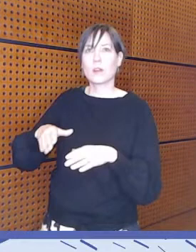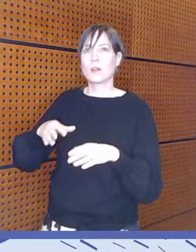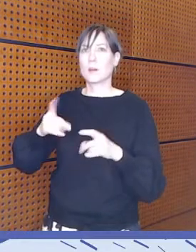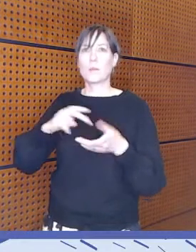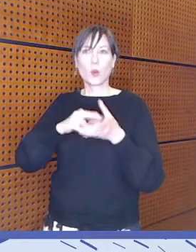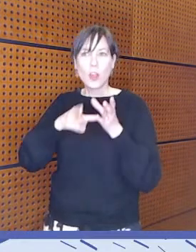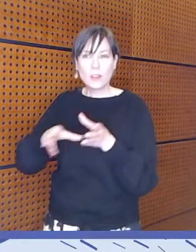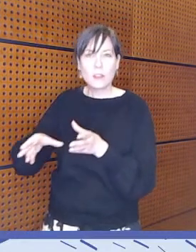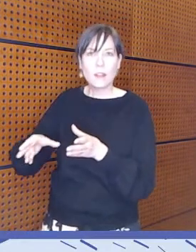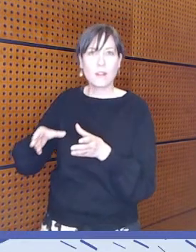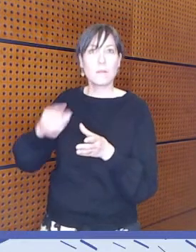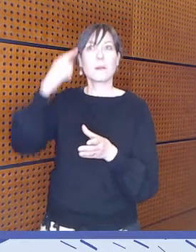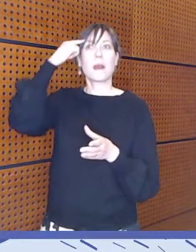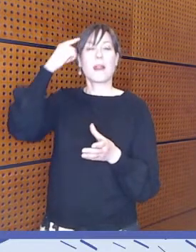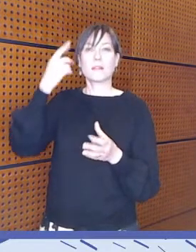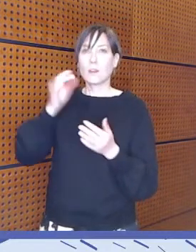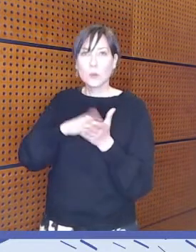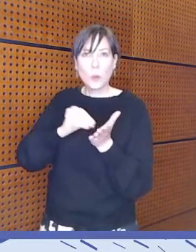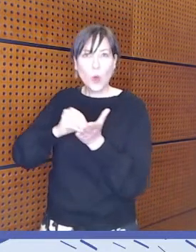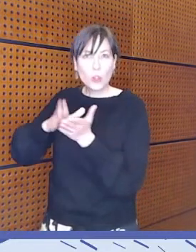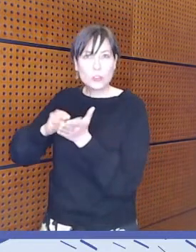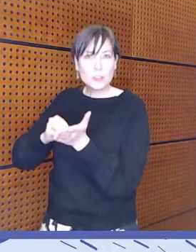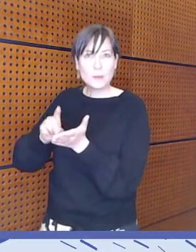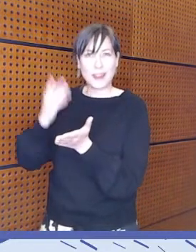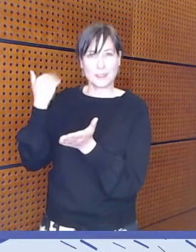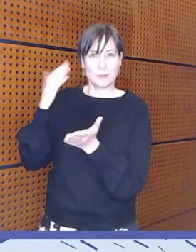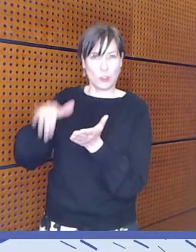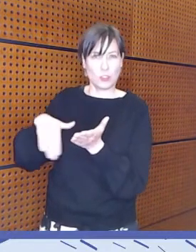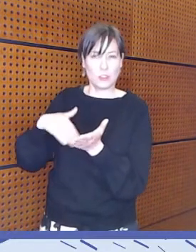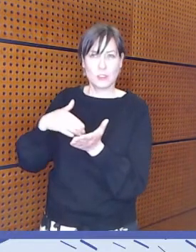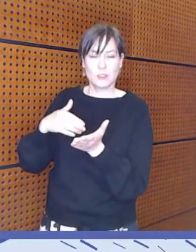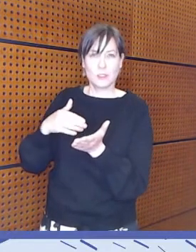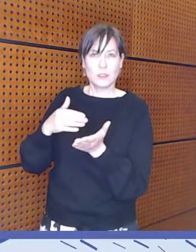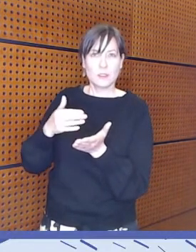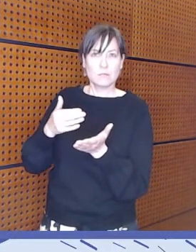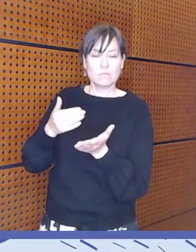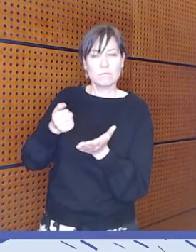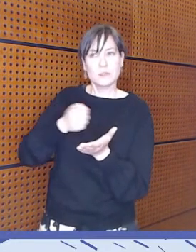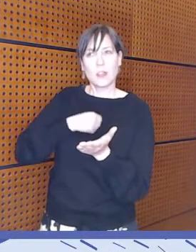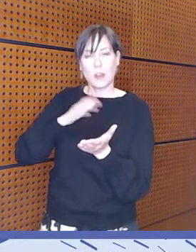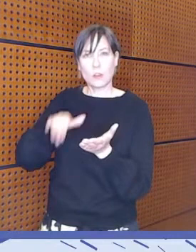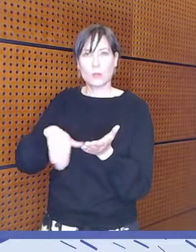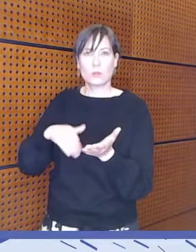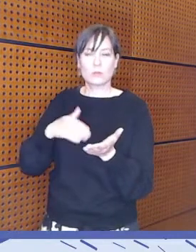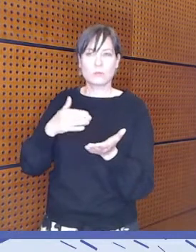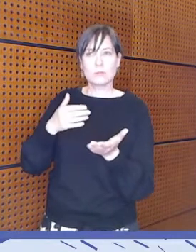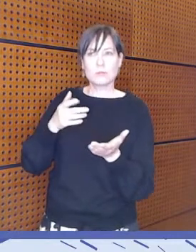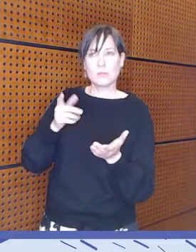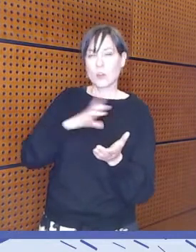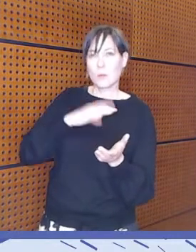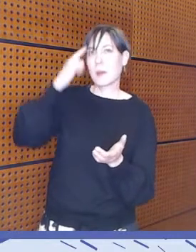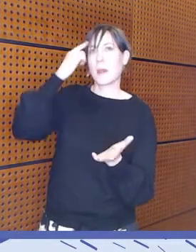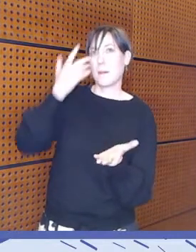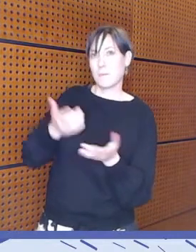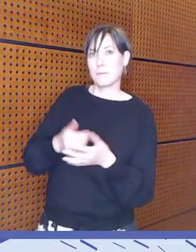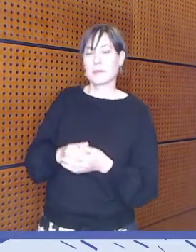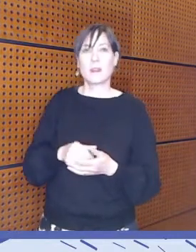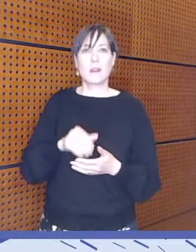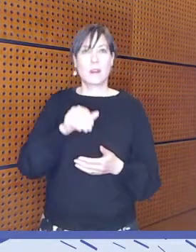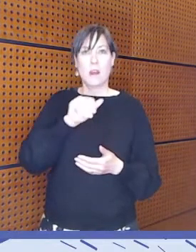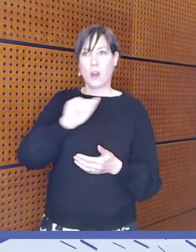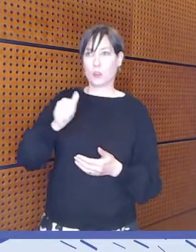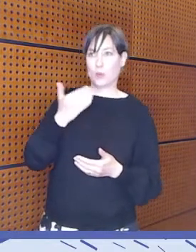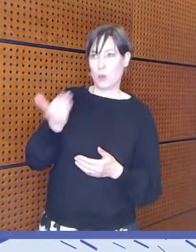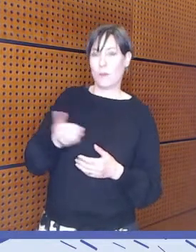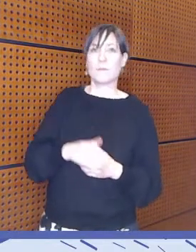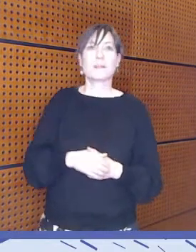tuloksia, millä olette pystyneet vastaamaan näihin? Arte, ole hyvä. Voisin